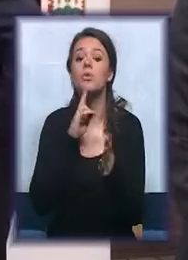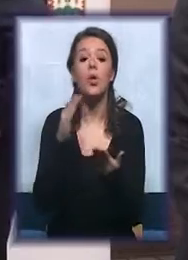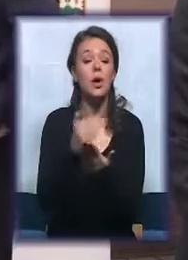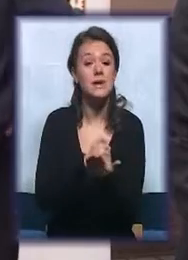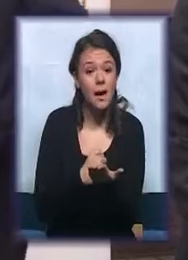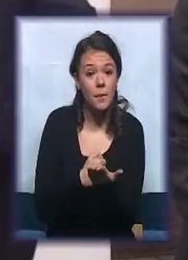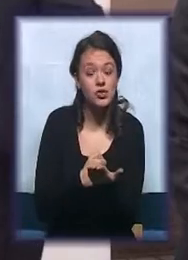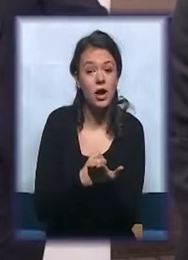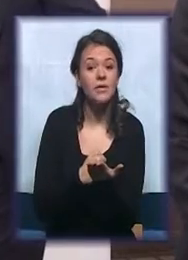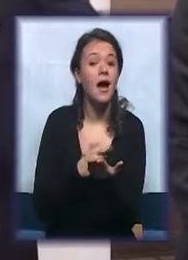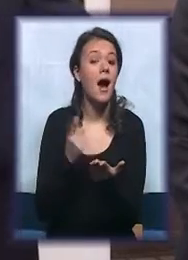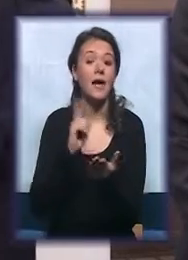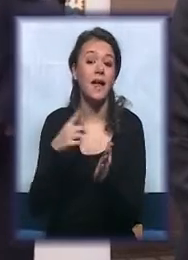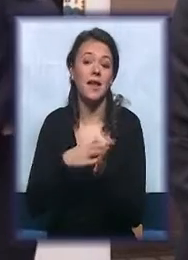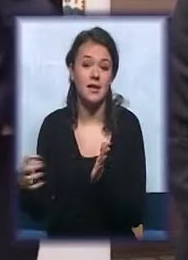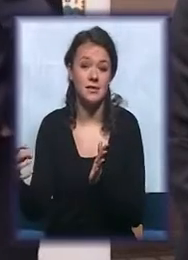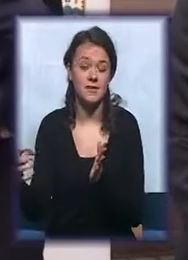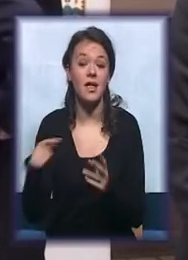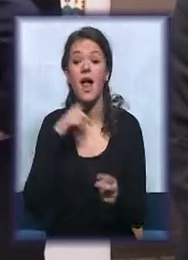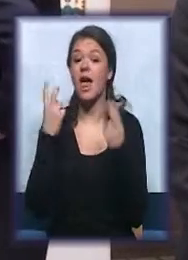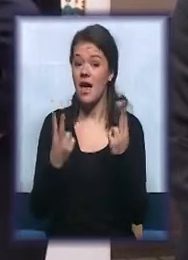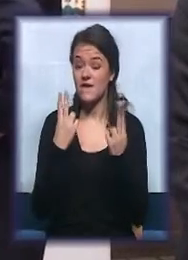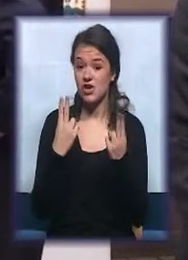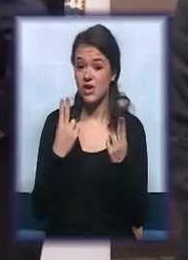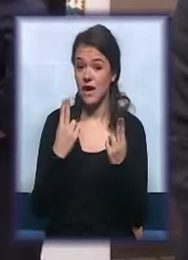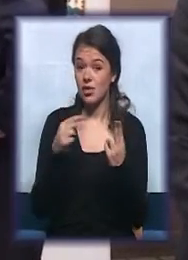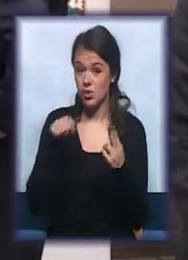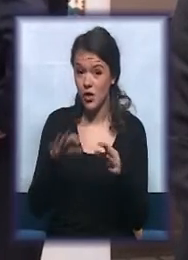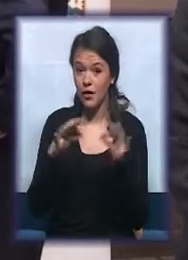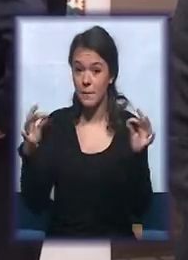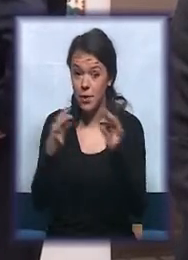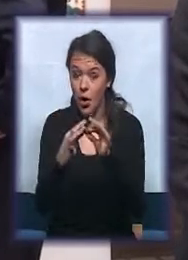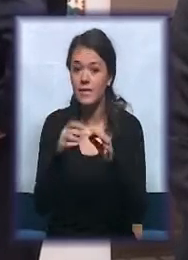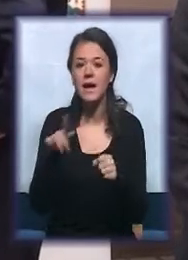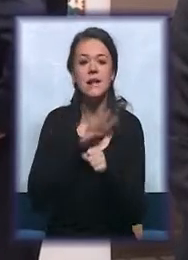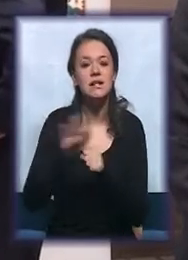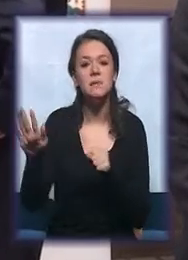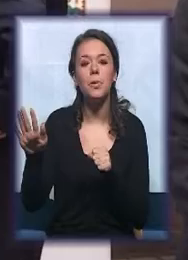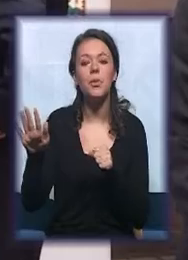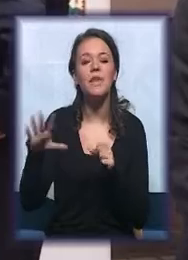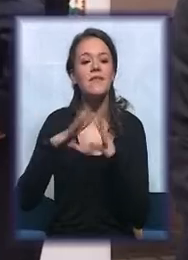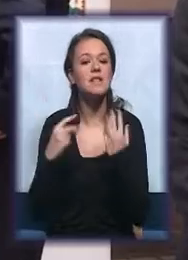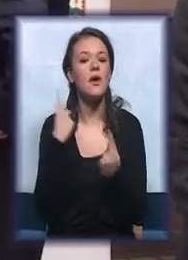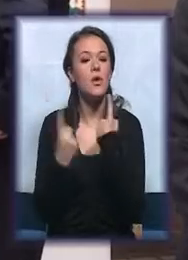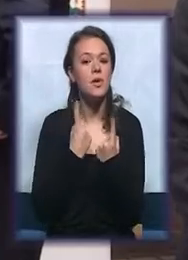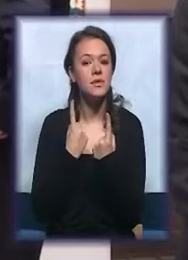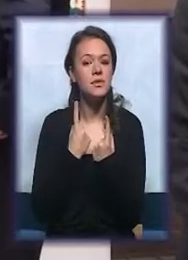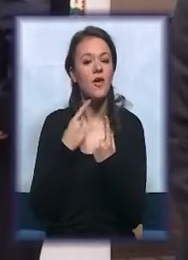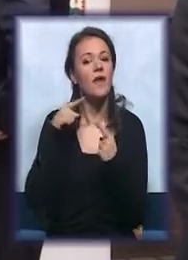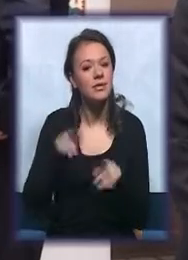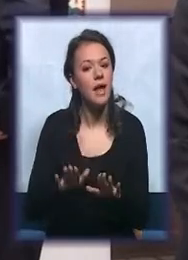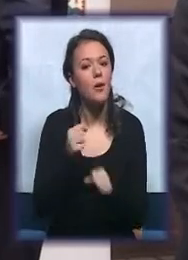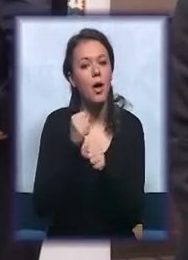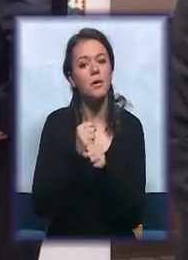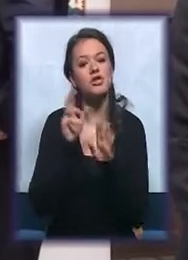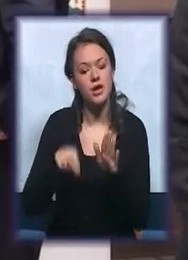učinite održivim. Najveća vrednost ovog projekta što on zapravo ispunjava sve parametre i potpuno je tako urađen